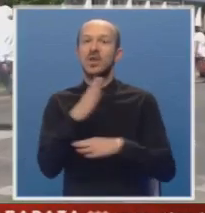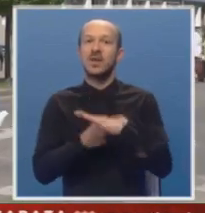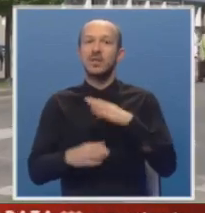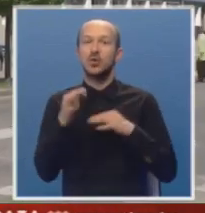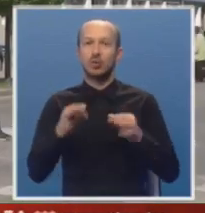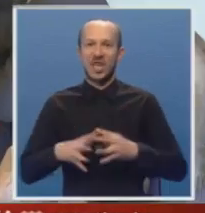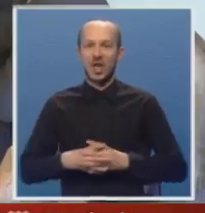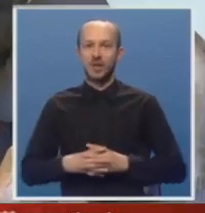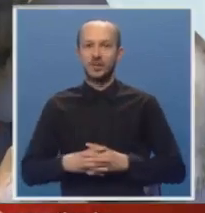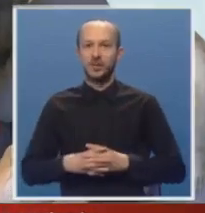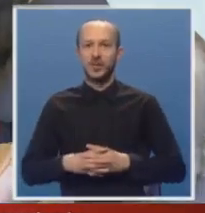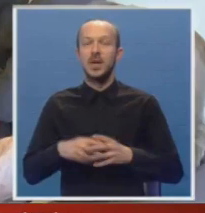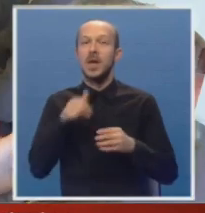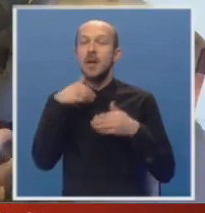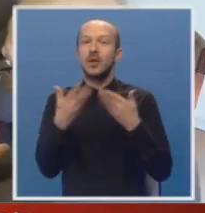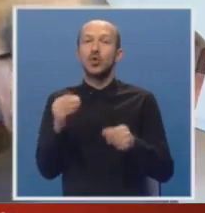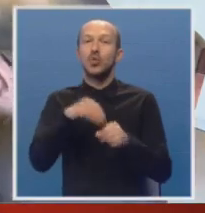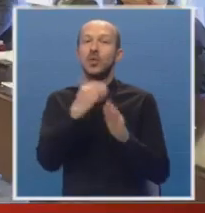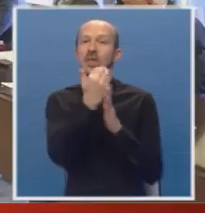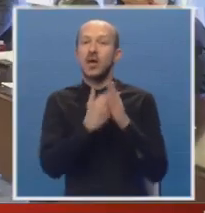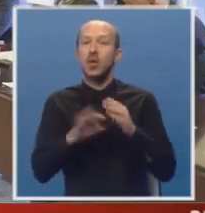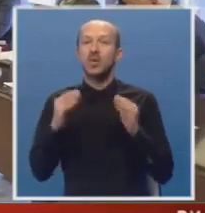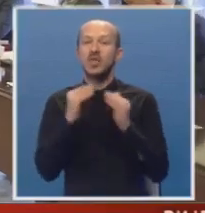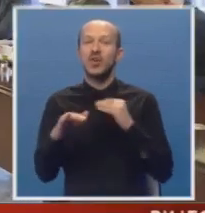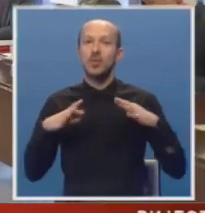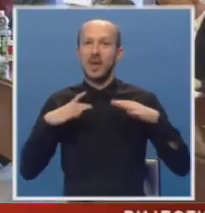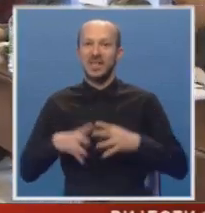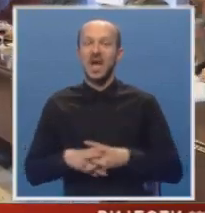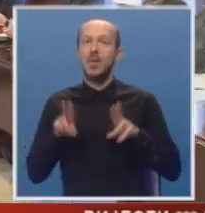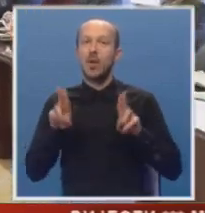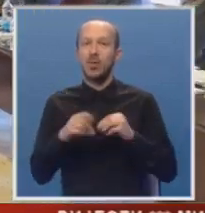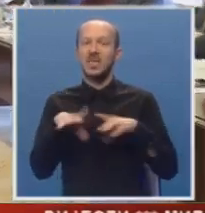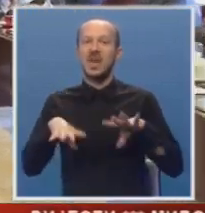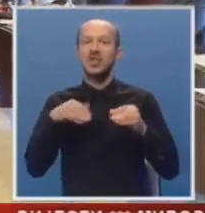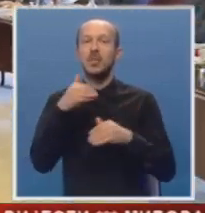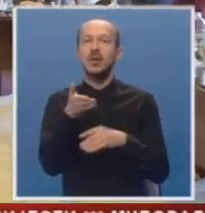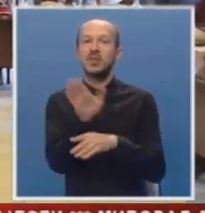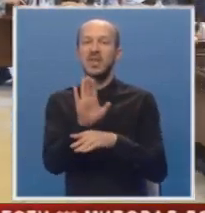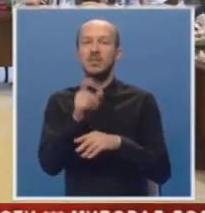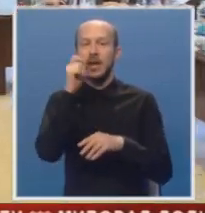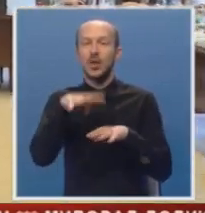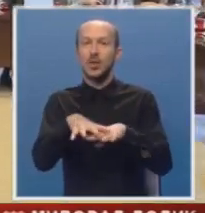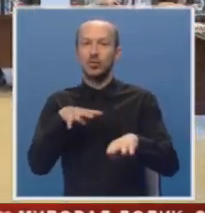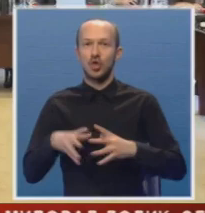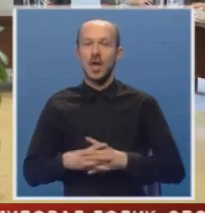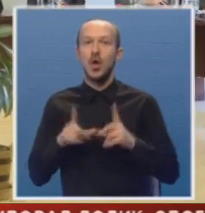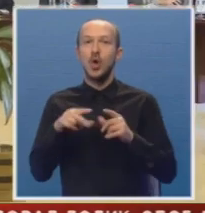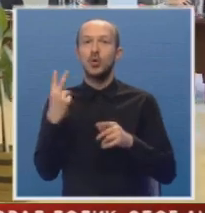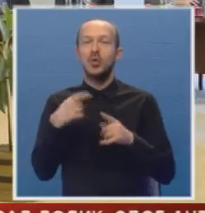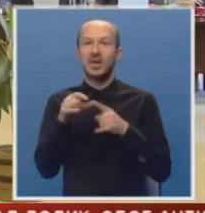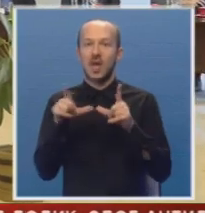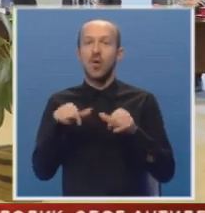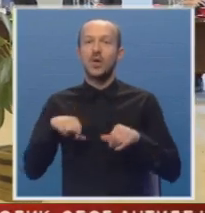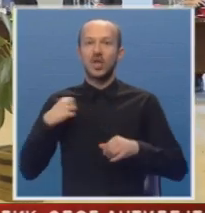i invalidsko osiguranje. Njihov prijedlog dopune zakona o uskladživanju penzija mogao bi se naći pred poslanicima Narodne skupštine u drugom